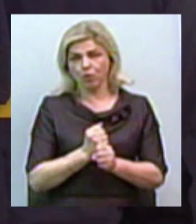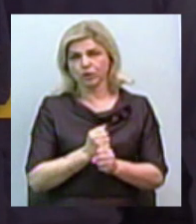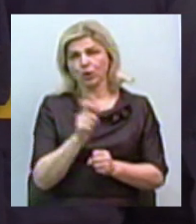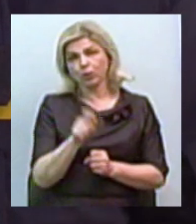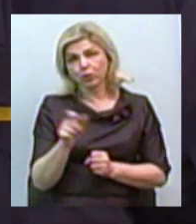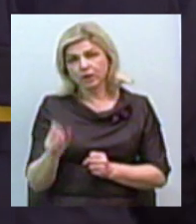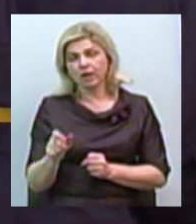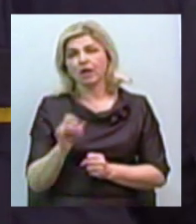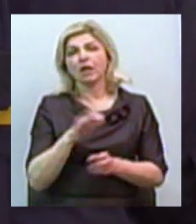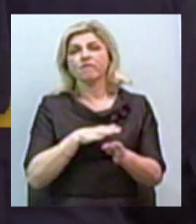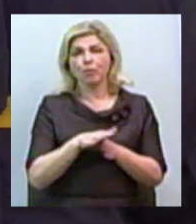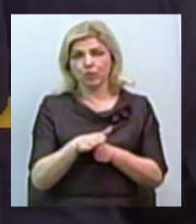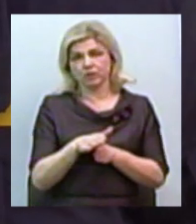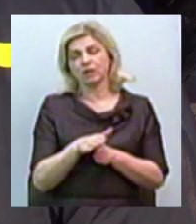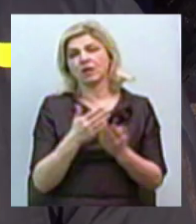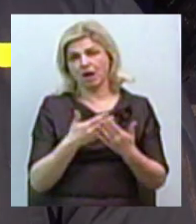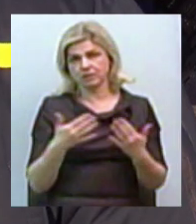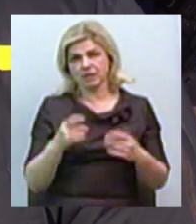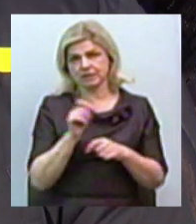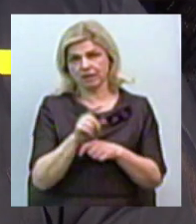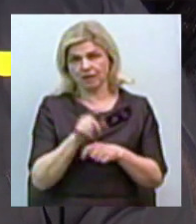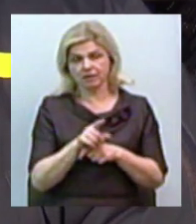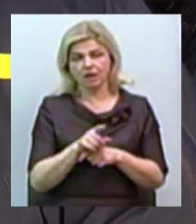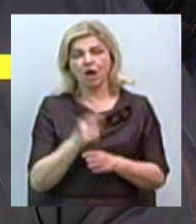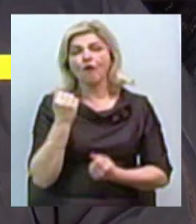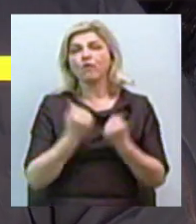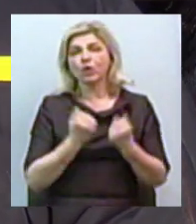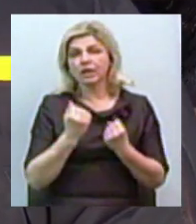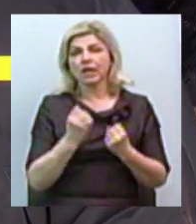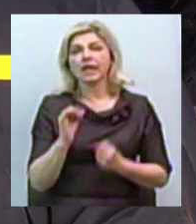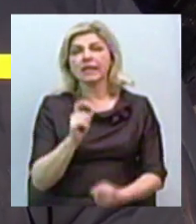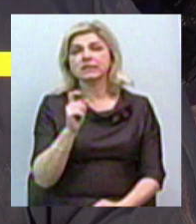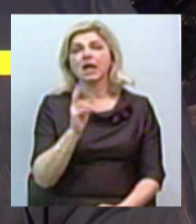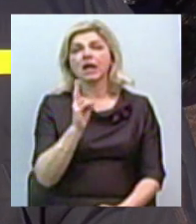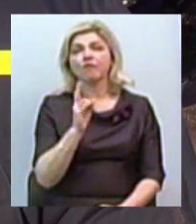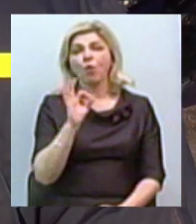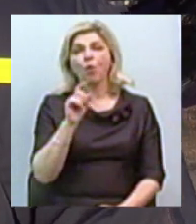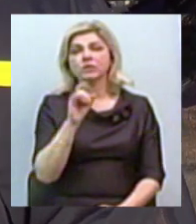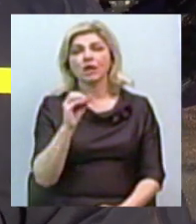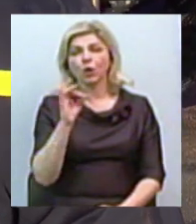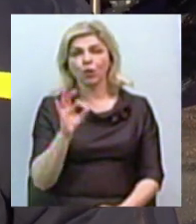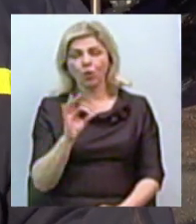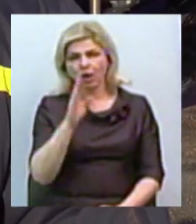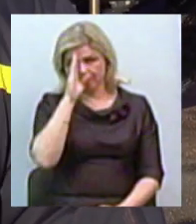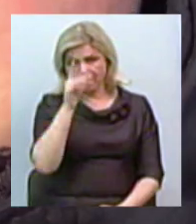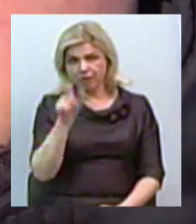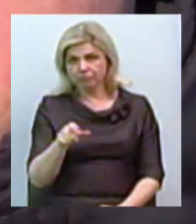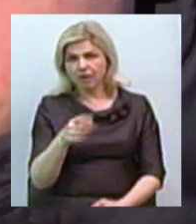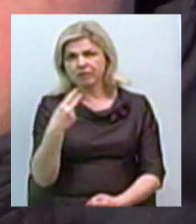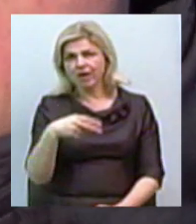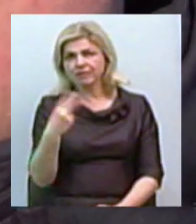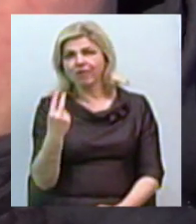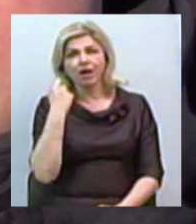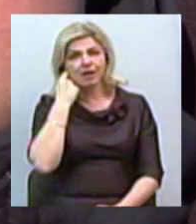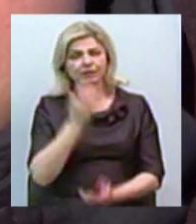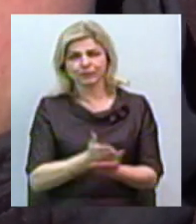і виконання задань за призначенням. Водій рятувальної машини з Кривоозерщини Ігор Сікорський на службі 22 роки. Чоловік